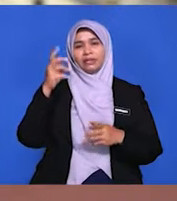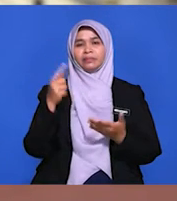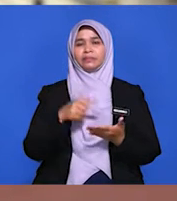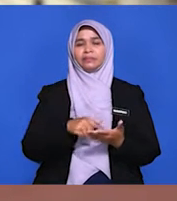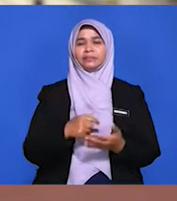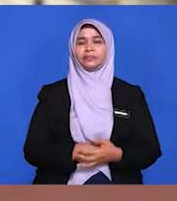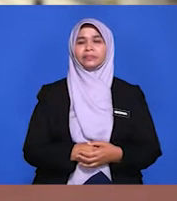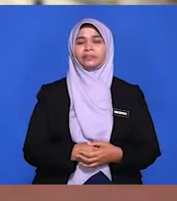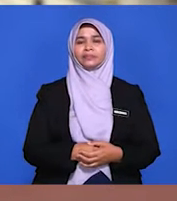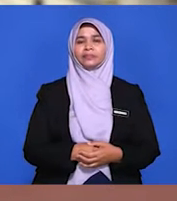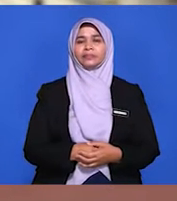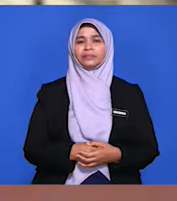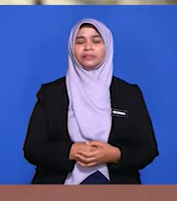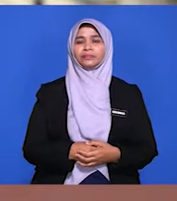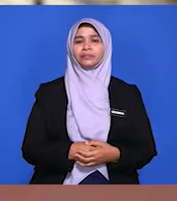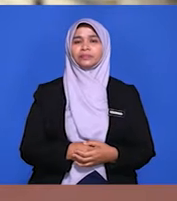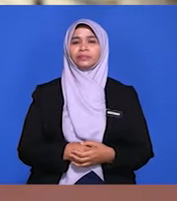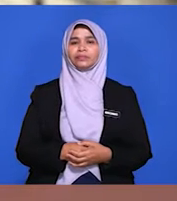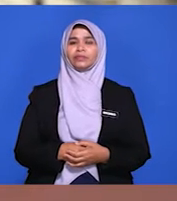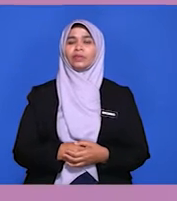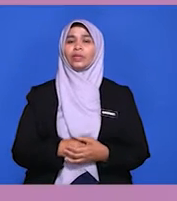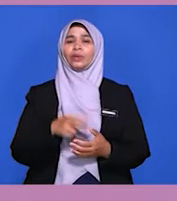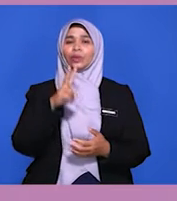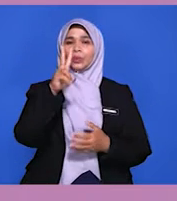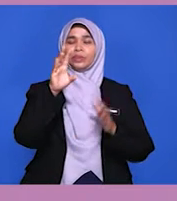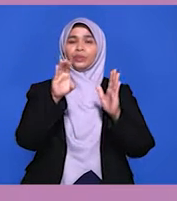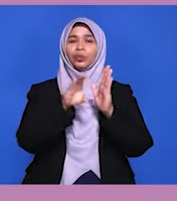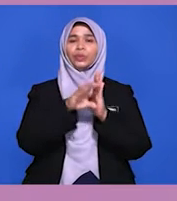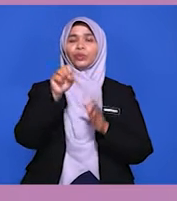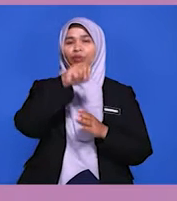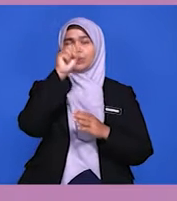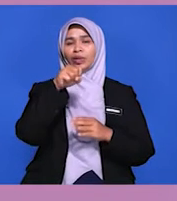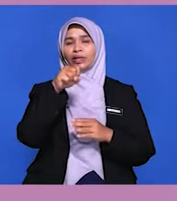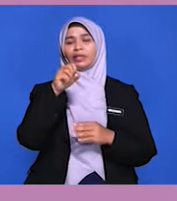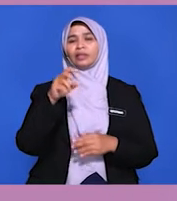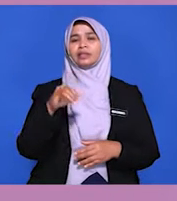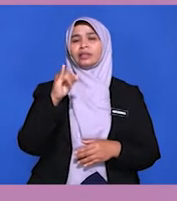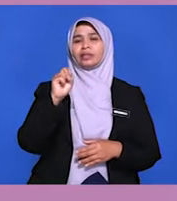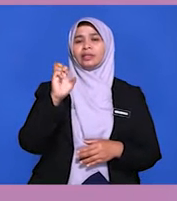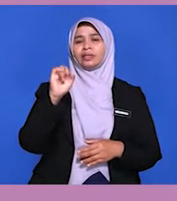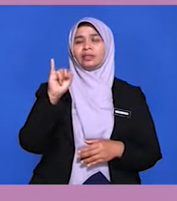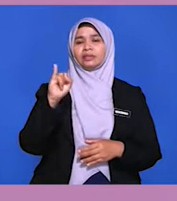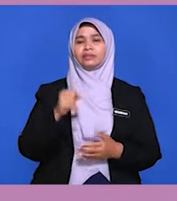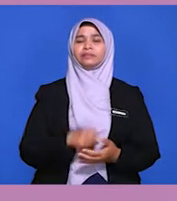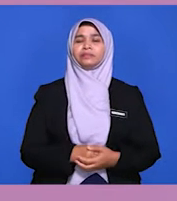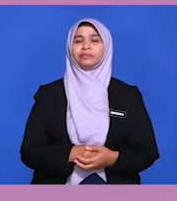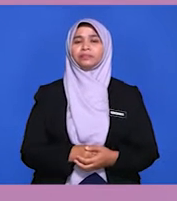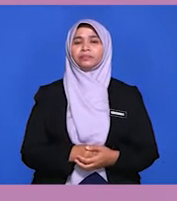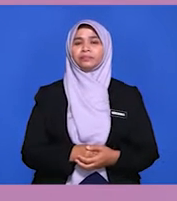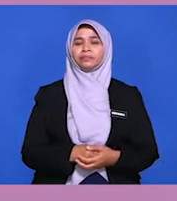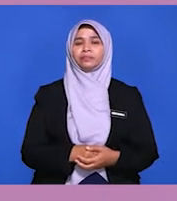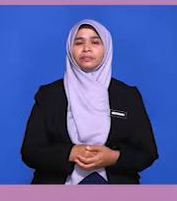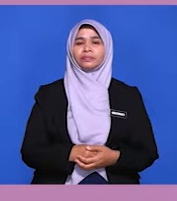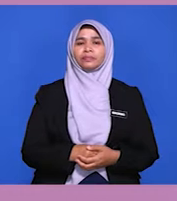Baiklah, pelajar. Sekarang kita bincangkan pula dua contoh soalan esay yang berkaitan dengan tajuk pelajaran